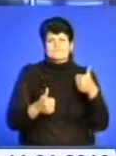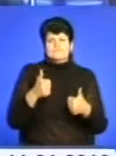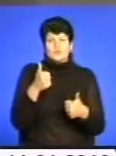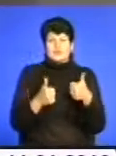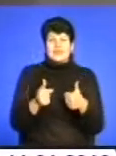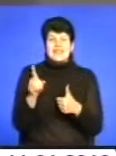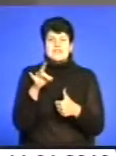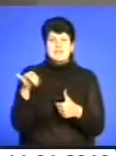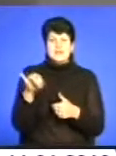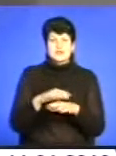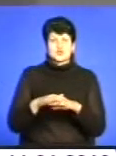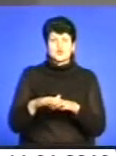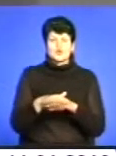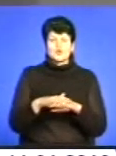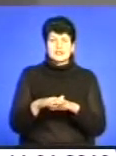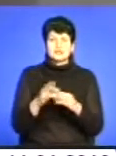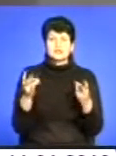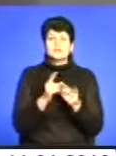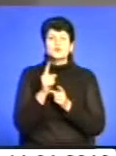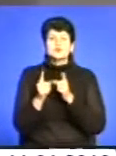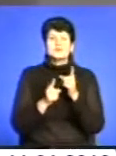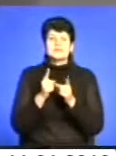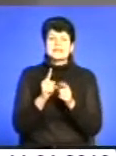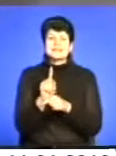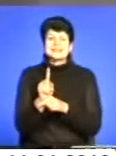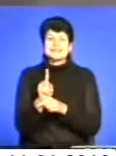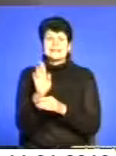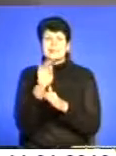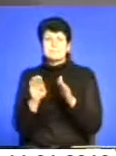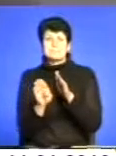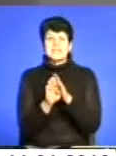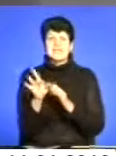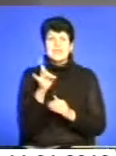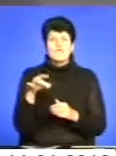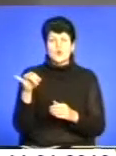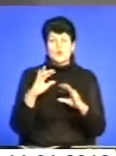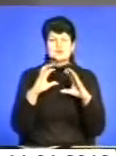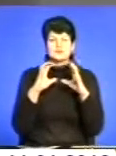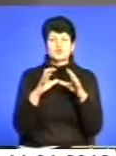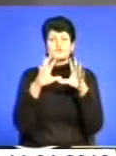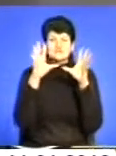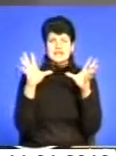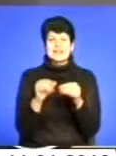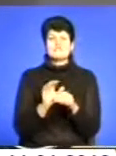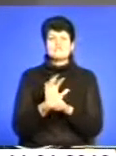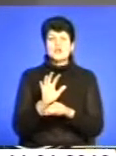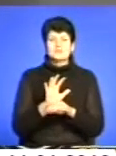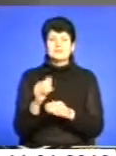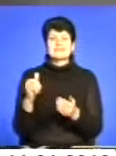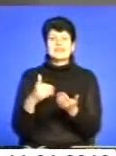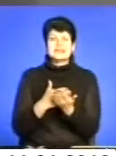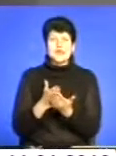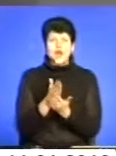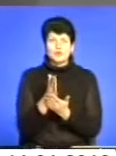ринку. Потрібно змінювати стандарти під європейські і світові щодо взагалі і виробництва, і якості